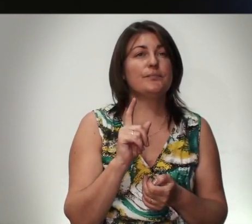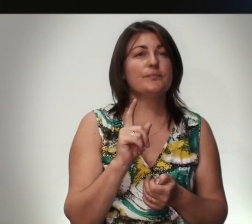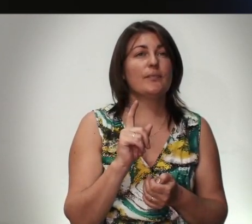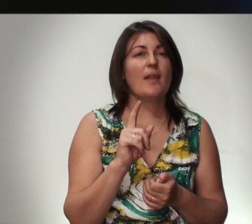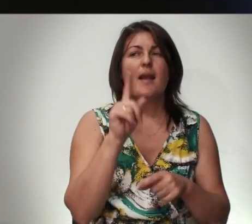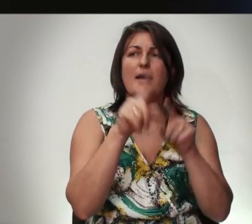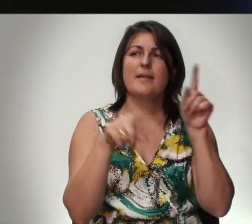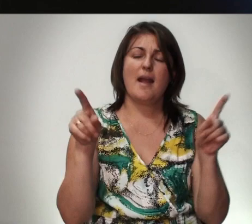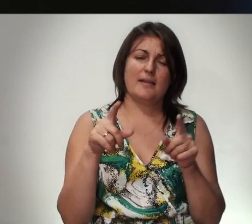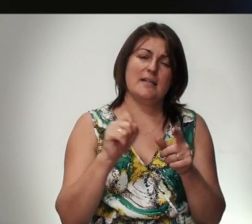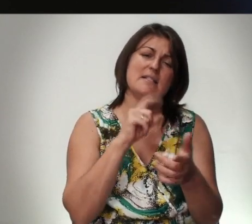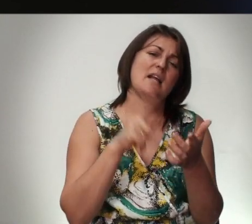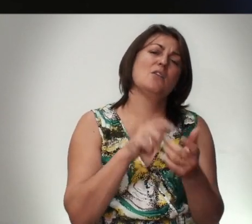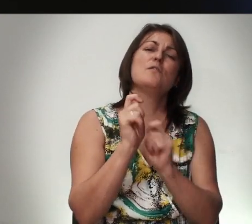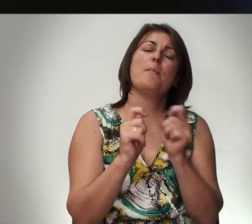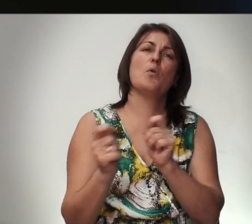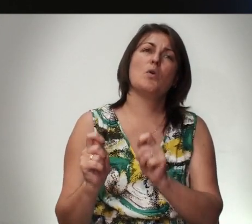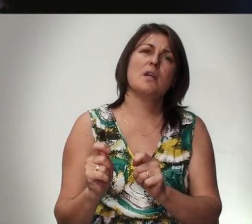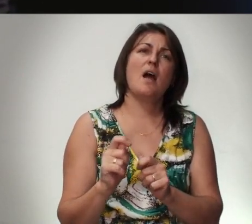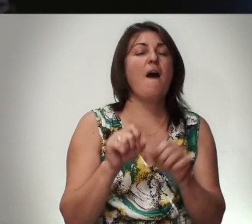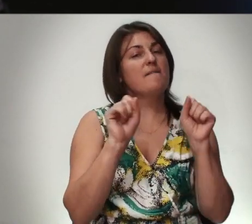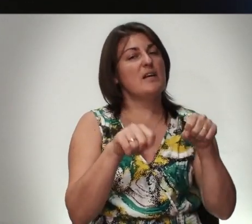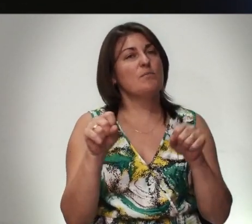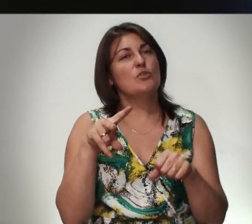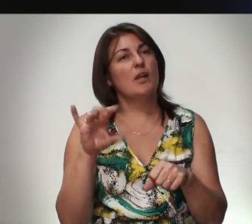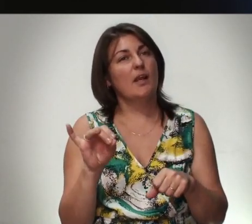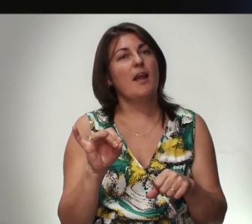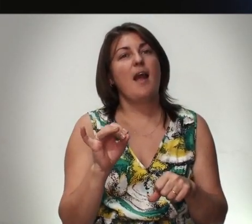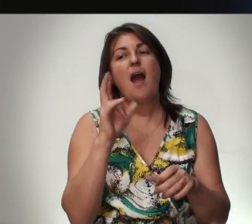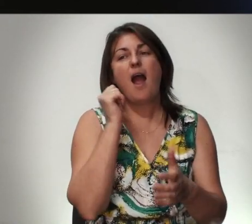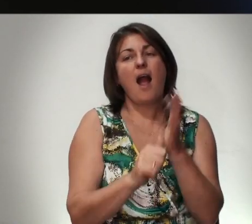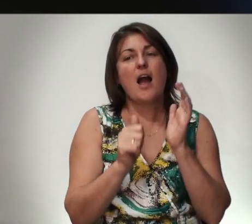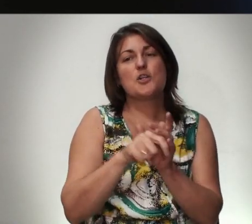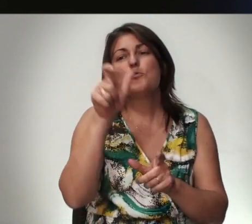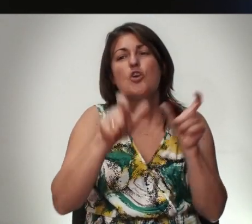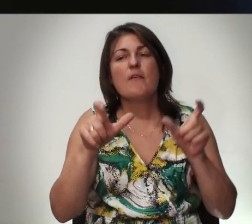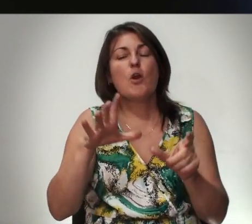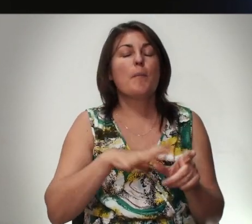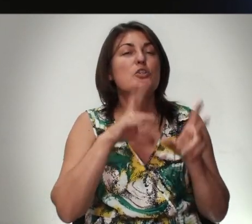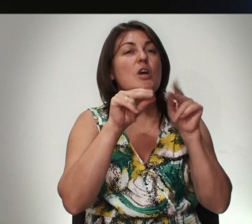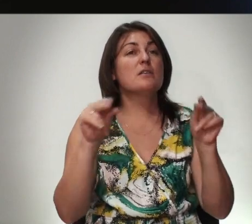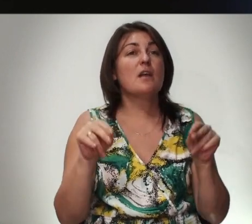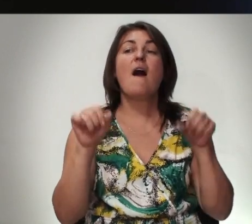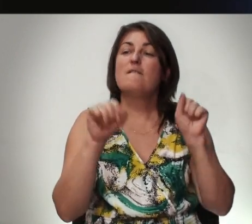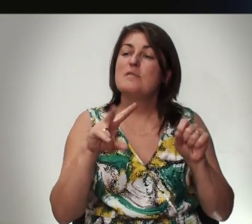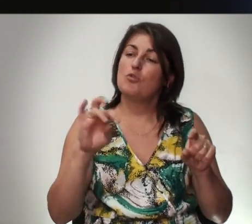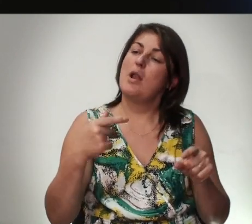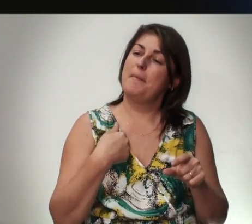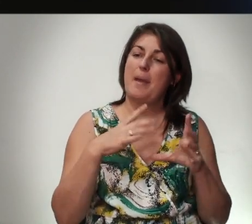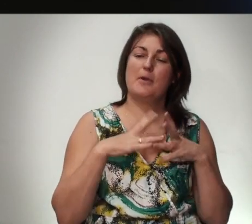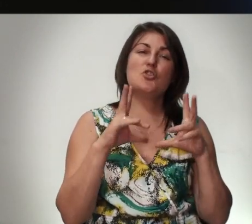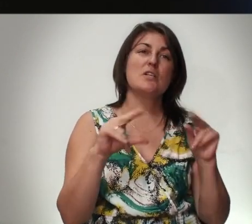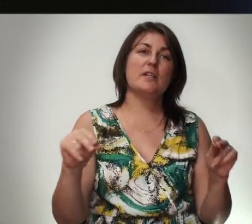Некоторые Задуются Вопросом Возможно Ли Каждому Человеку Быть Счастливым Возможно Ли Мне Быть